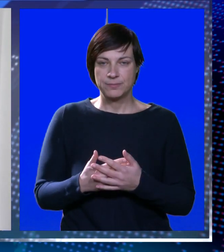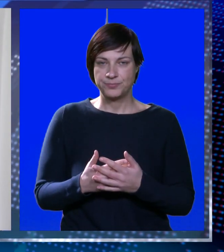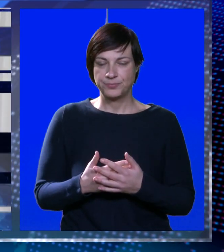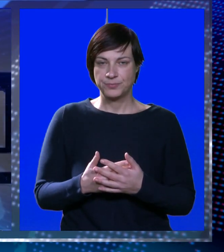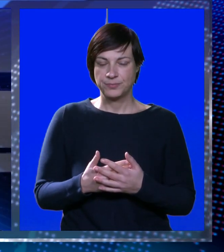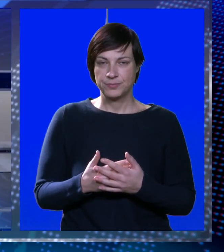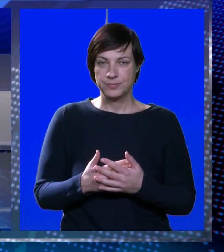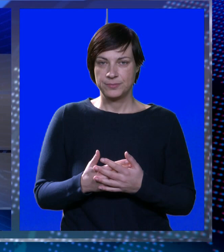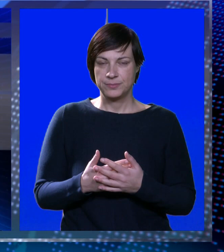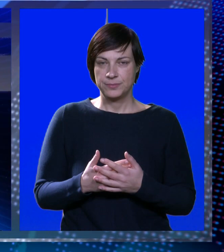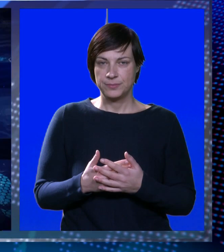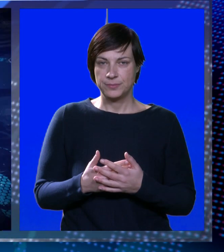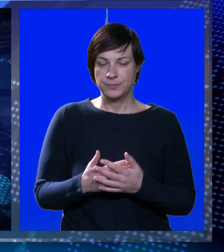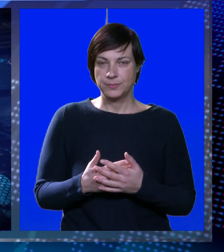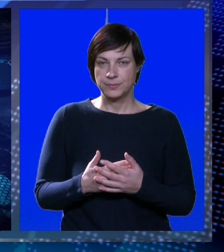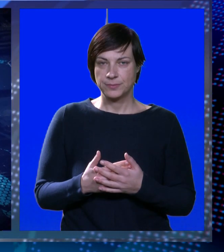su.